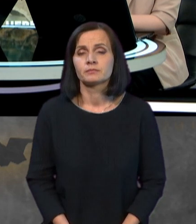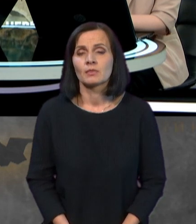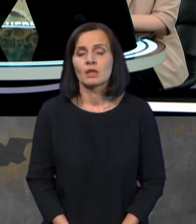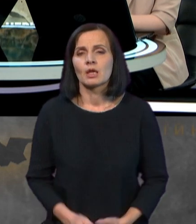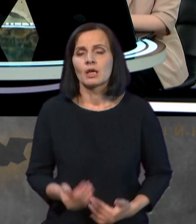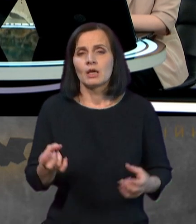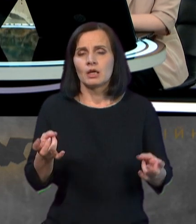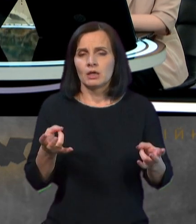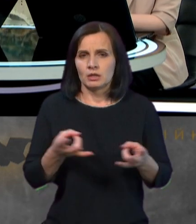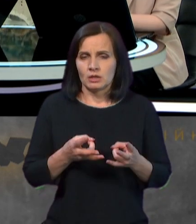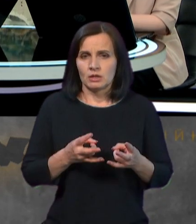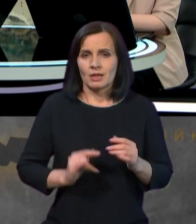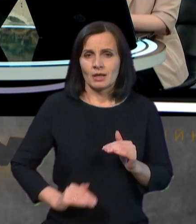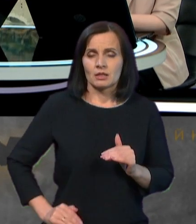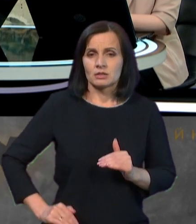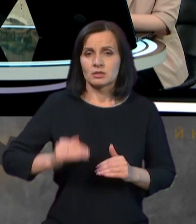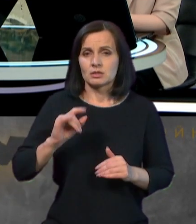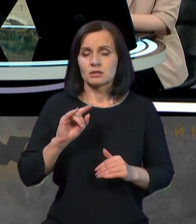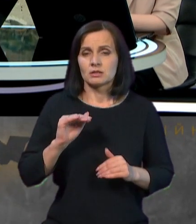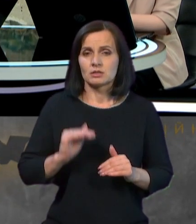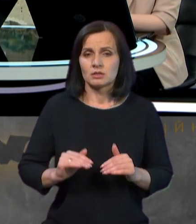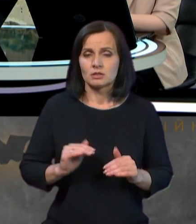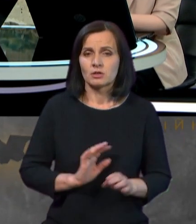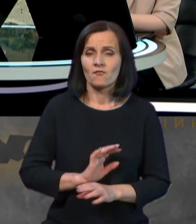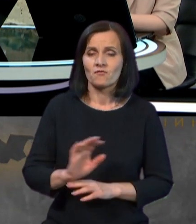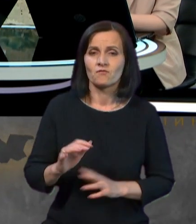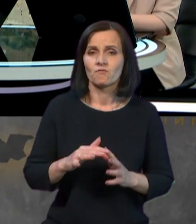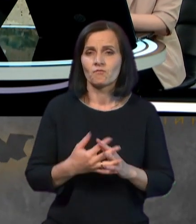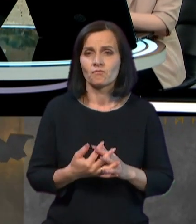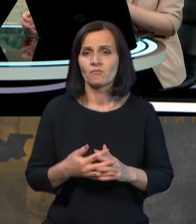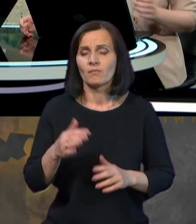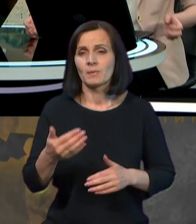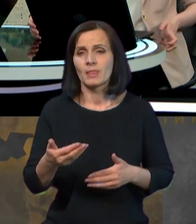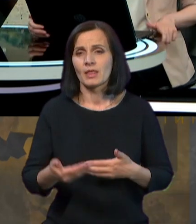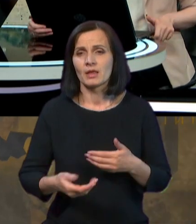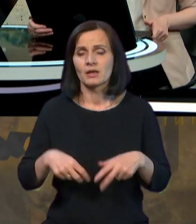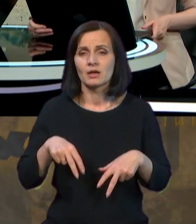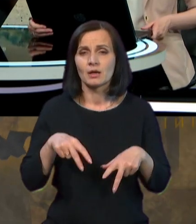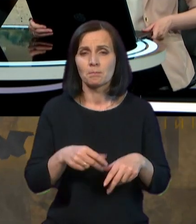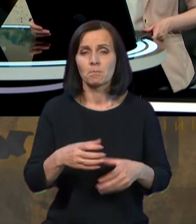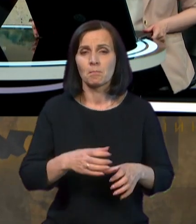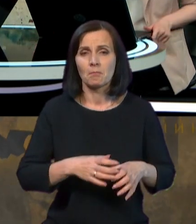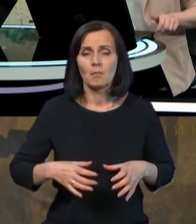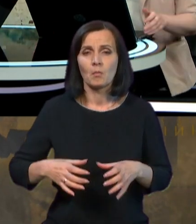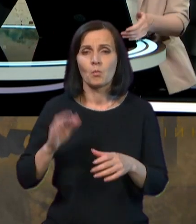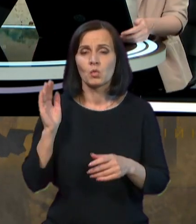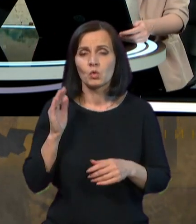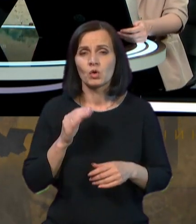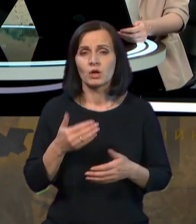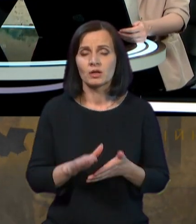тобто, треба з малку дітей відправляти в села, бігати по калюжам, босяка, і нюхати кинди, я так розумію.